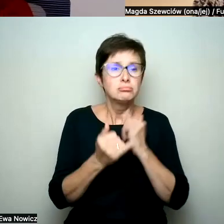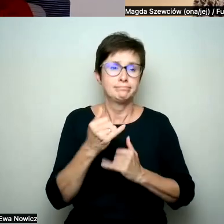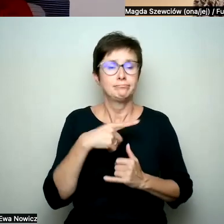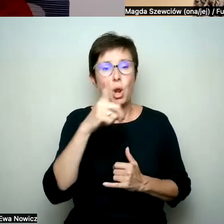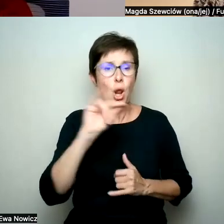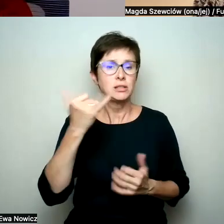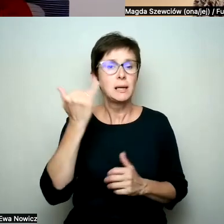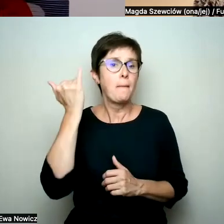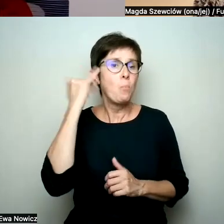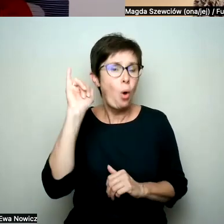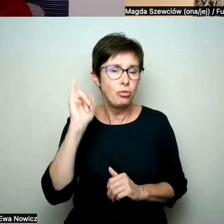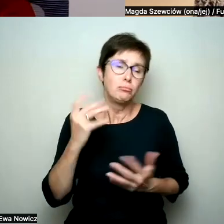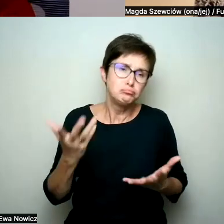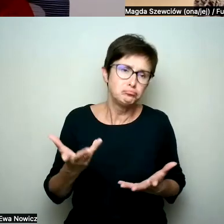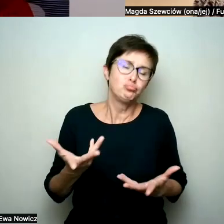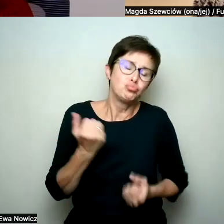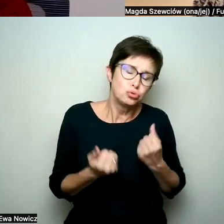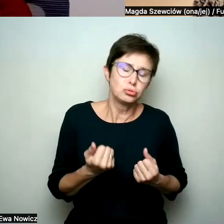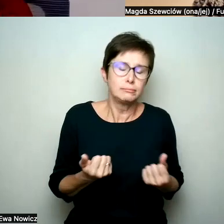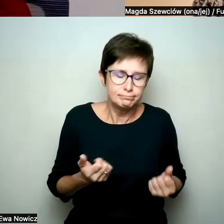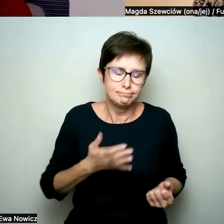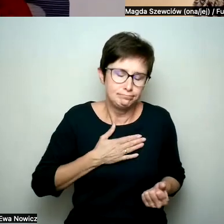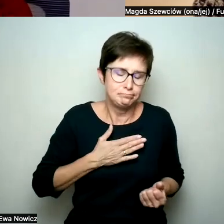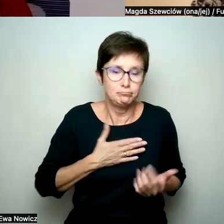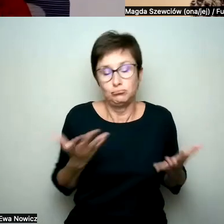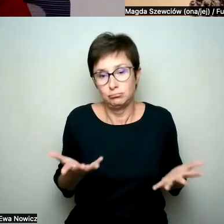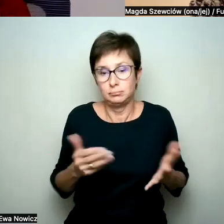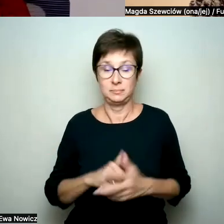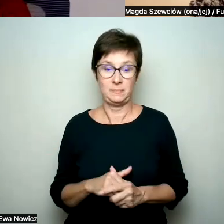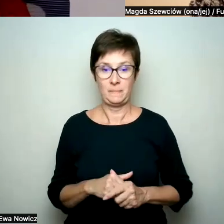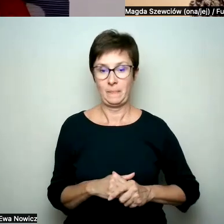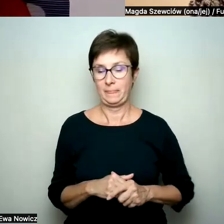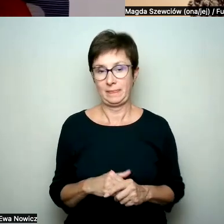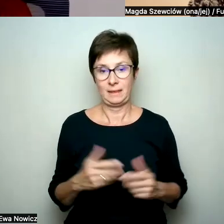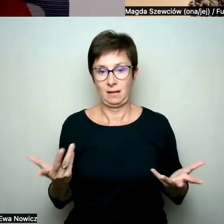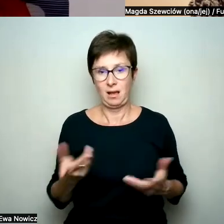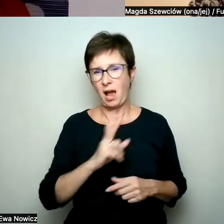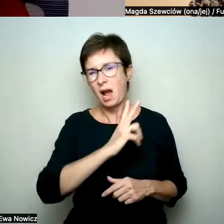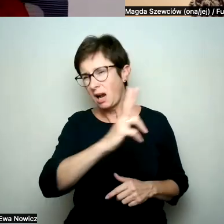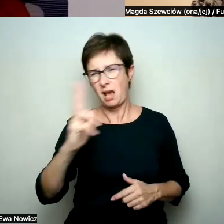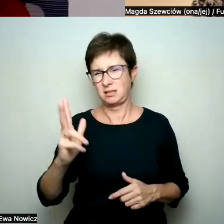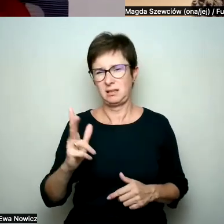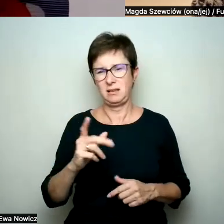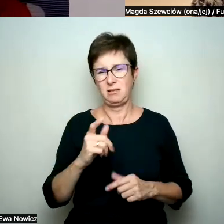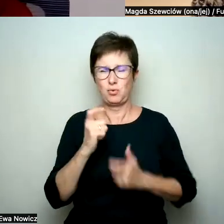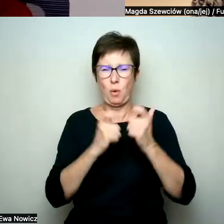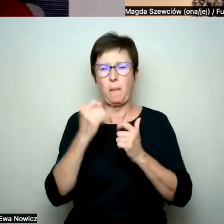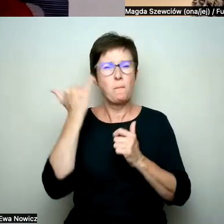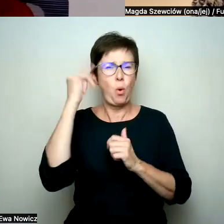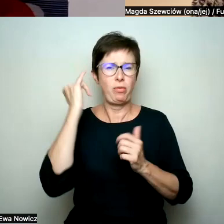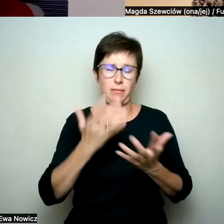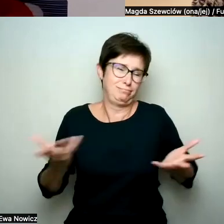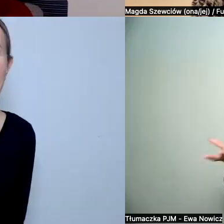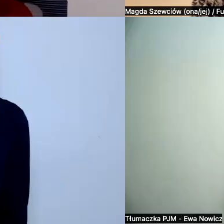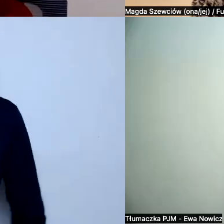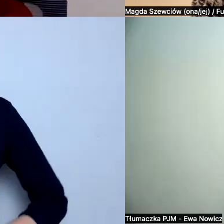po prostu bierzemy to na klatę. I tak szczerze mówiąc, w pewnym momencie pewnie każdy z nas popełni błąd, więc... No i